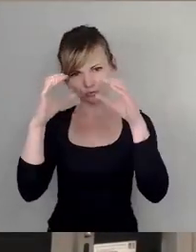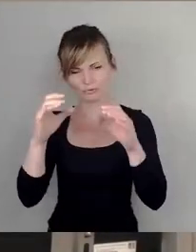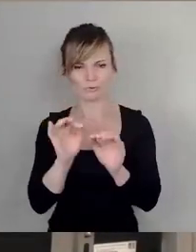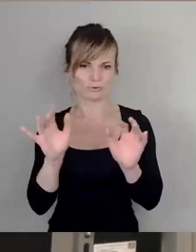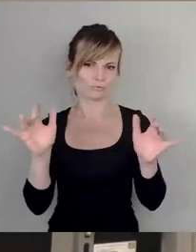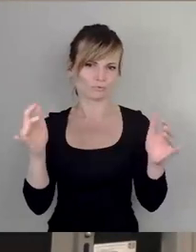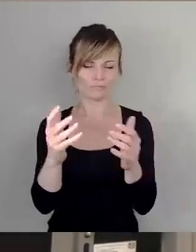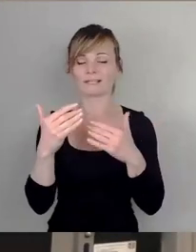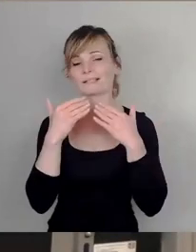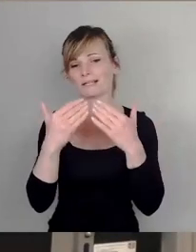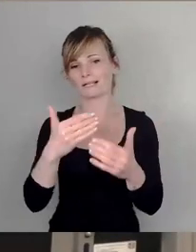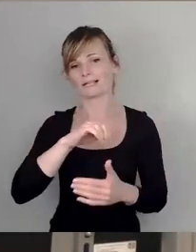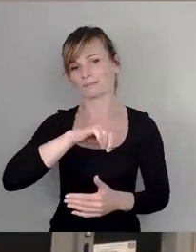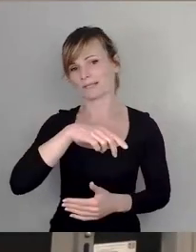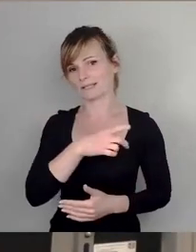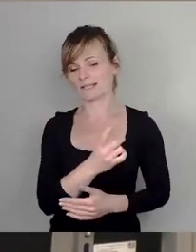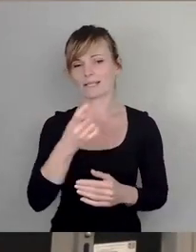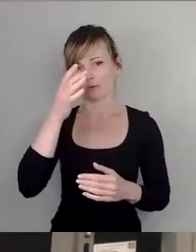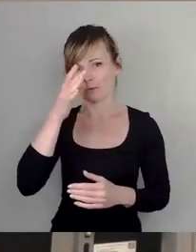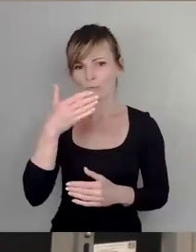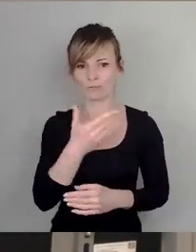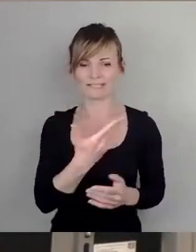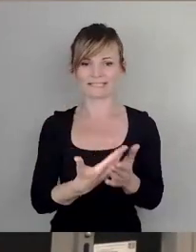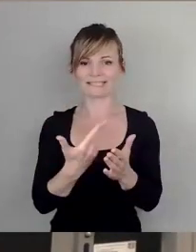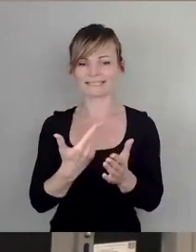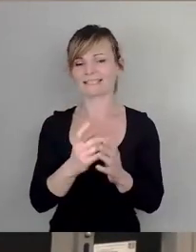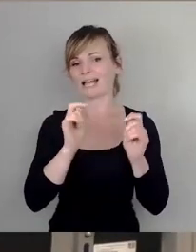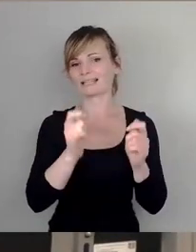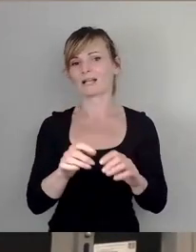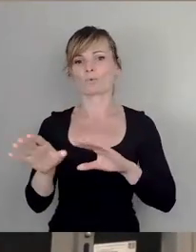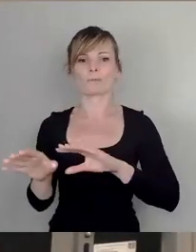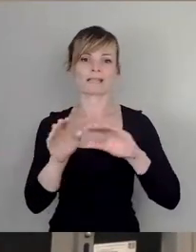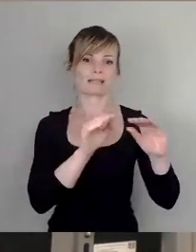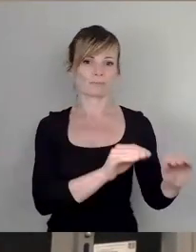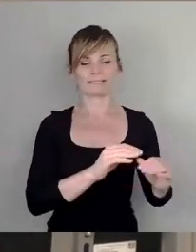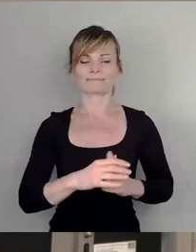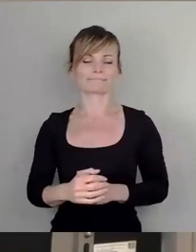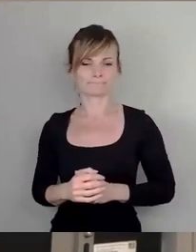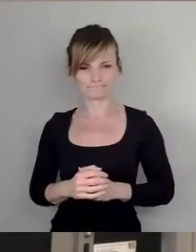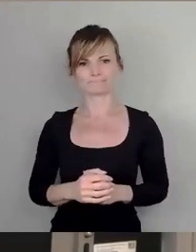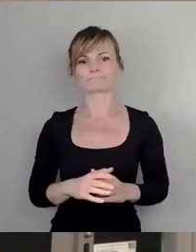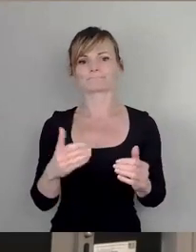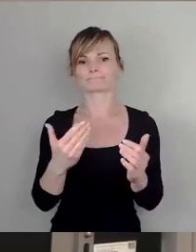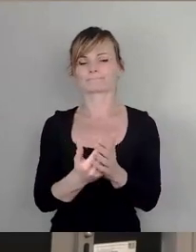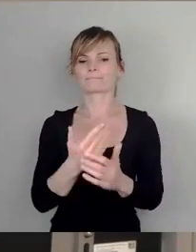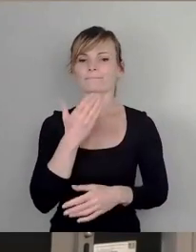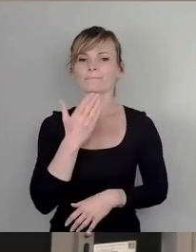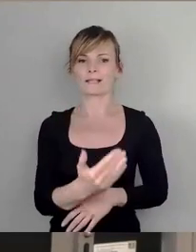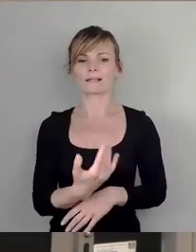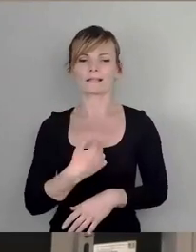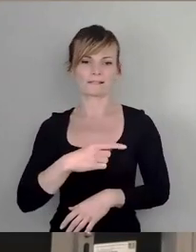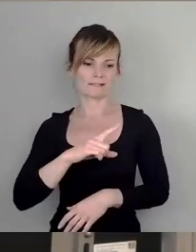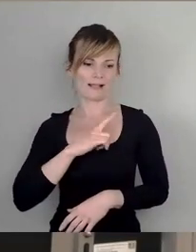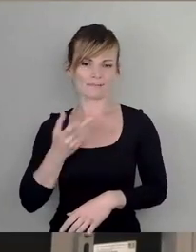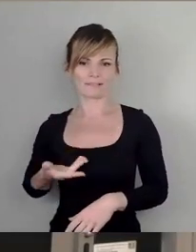SPD und die Grünen, die den Antrag übernommen haben und danke auch, dass ich ihn einbringen